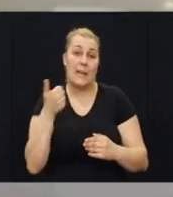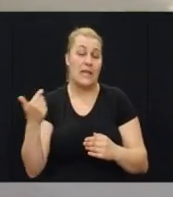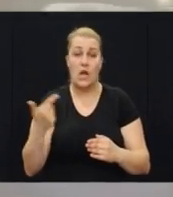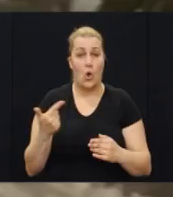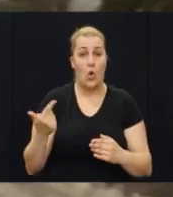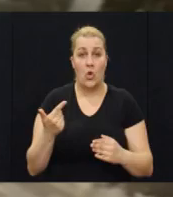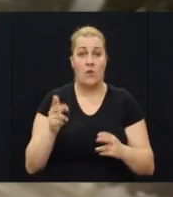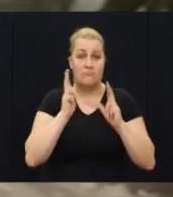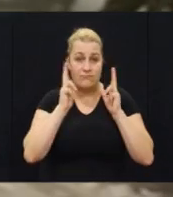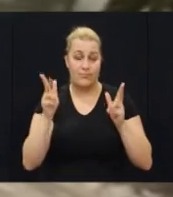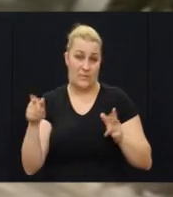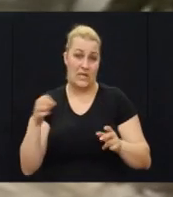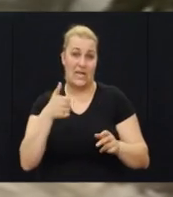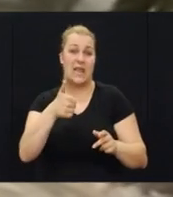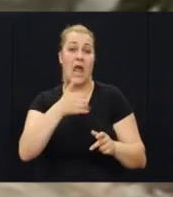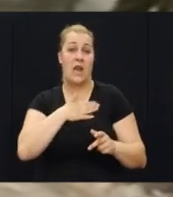znam, jedan od njih dvojice.